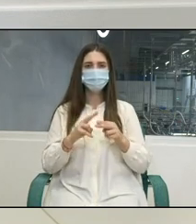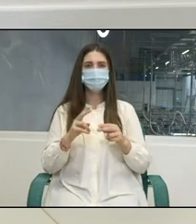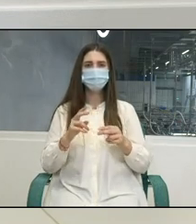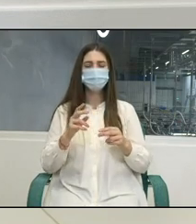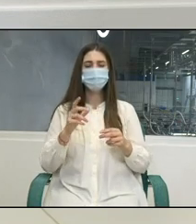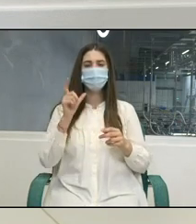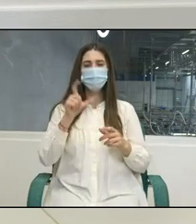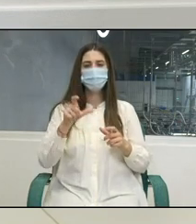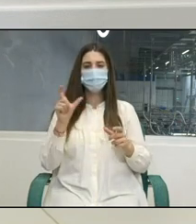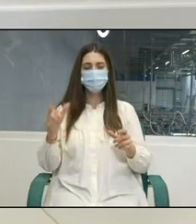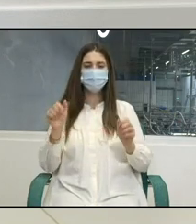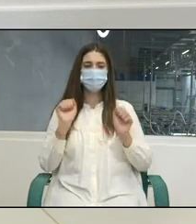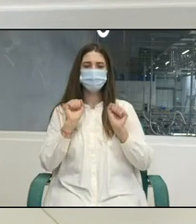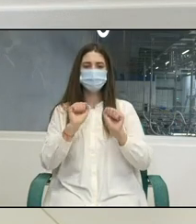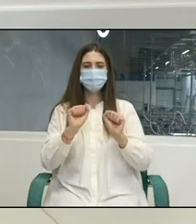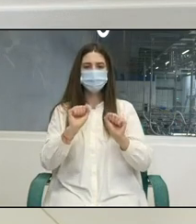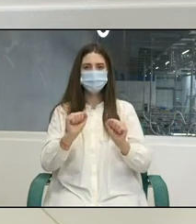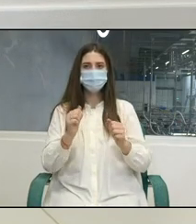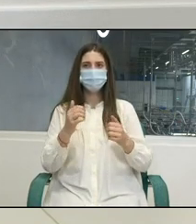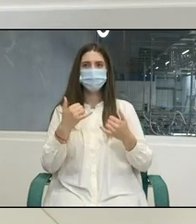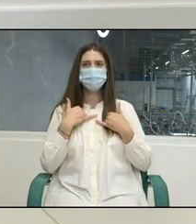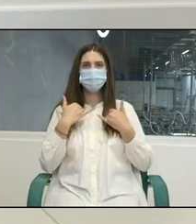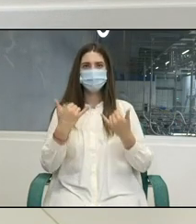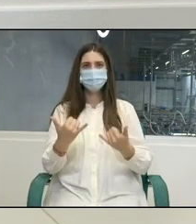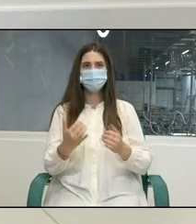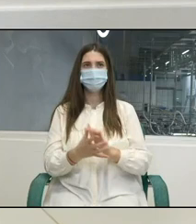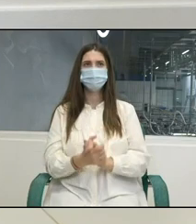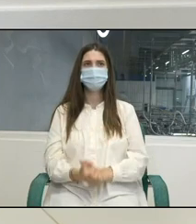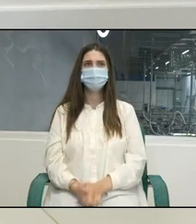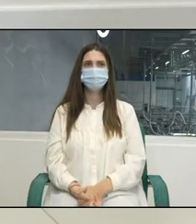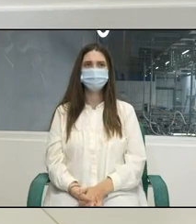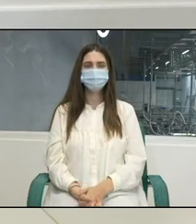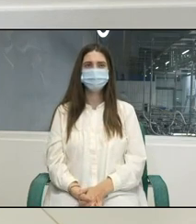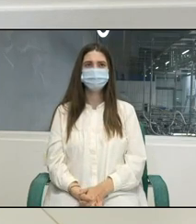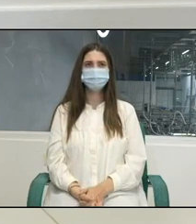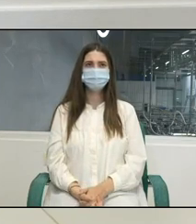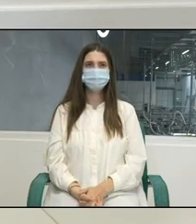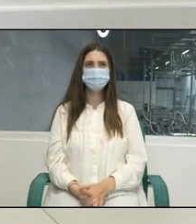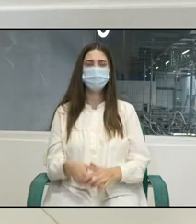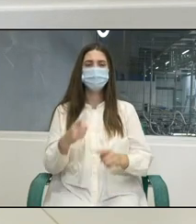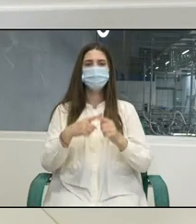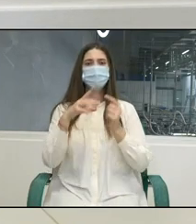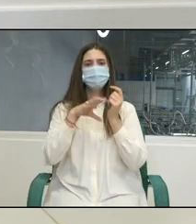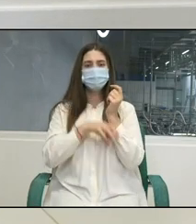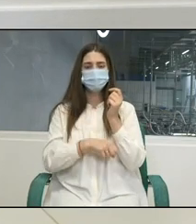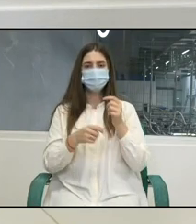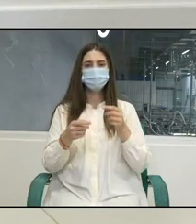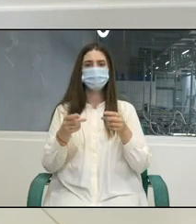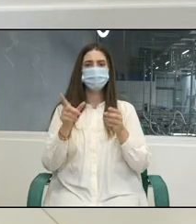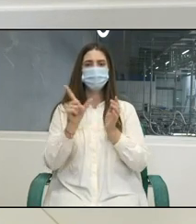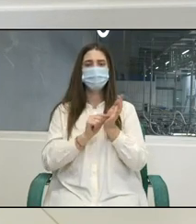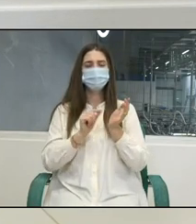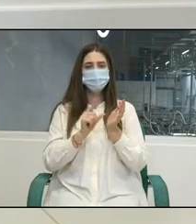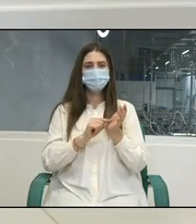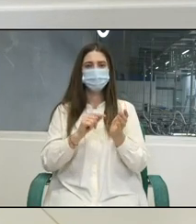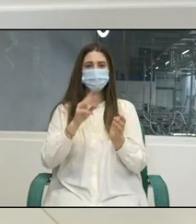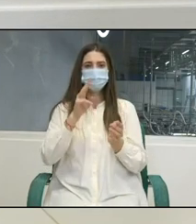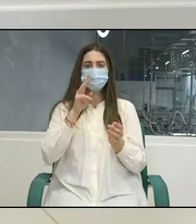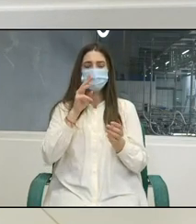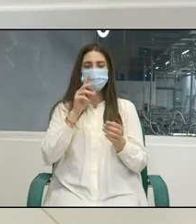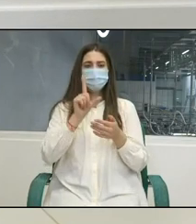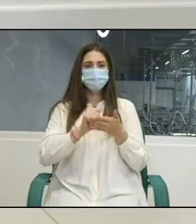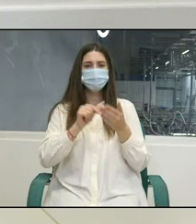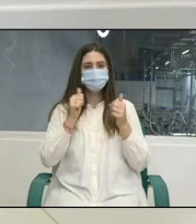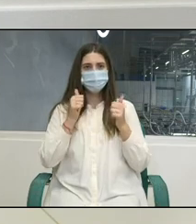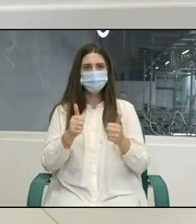socială adecvată a persoanelor, o pensie adecvată la sfârșitul carierei și pentru a putea implementa alte proiecte